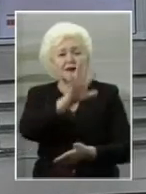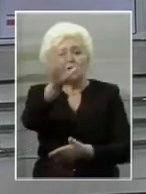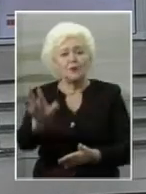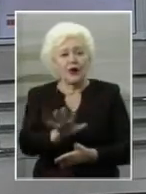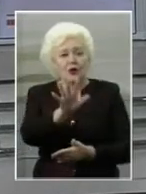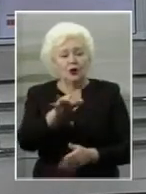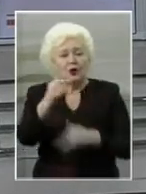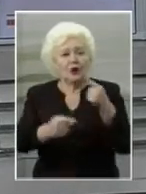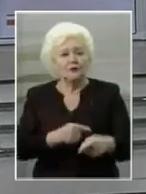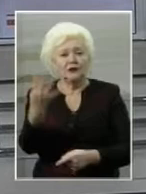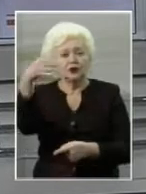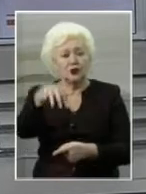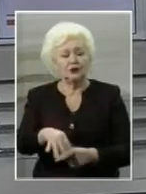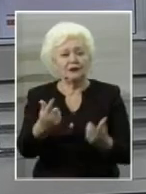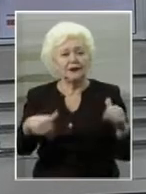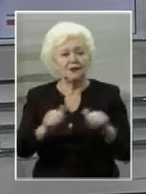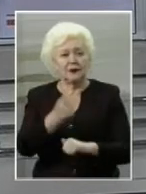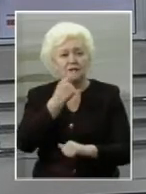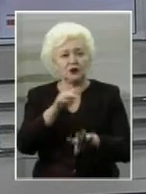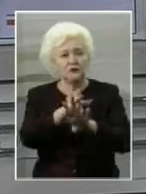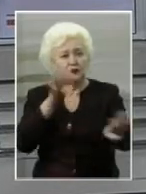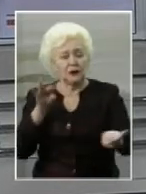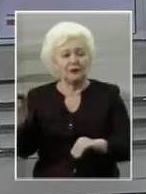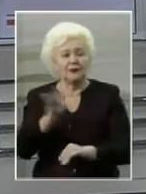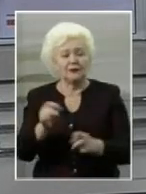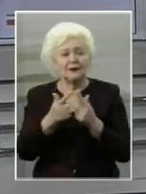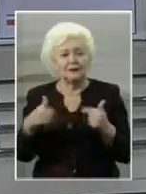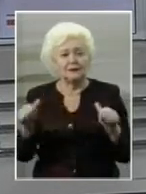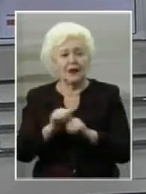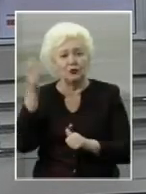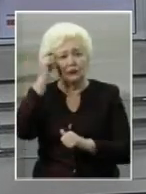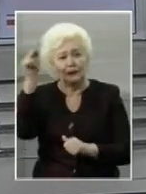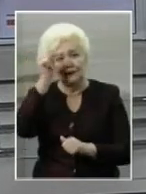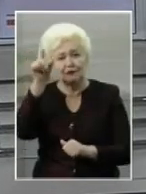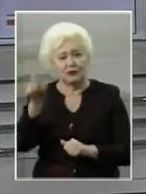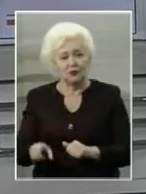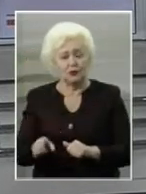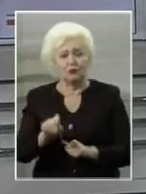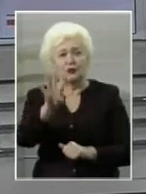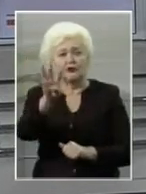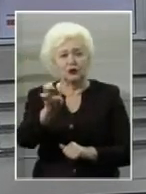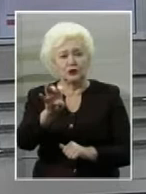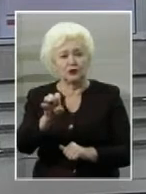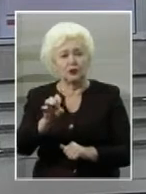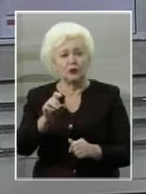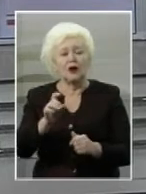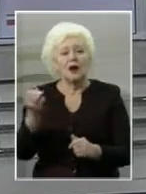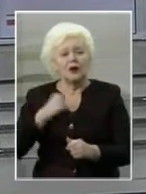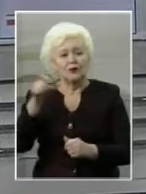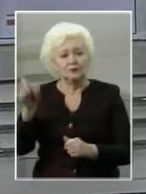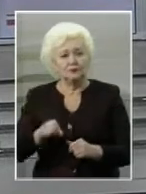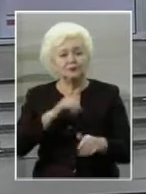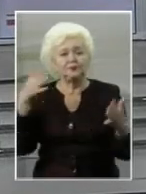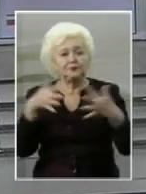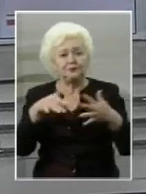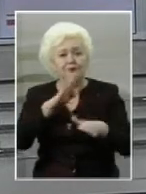годин між 4-тисячним підрозділом Червоної армії та загоном київських курсантів із чотирьох сотень бояків. У бою під